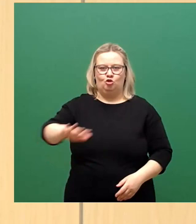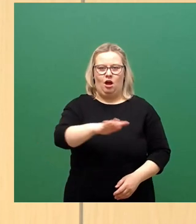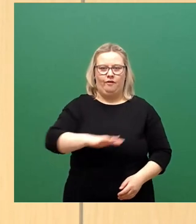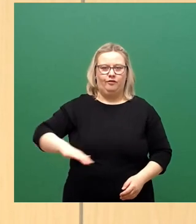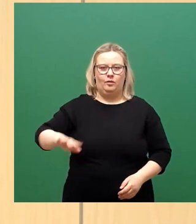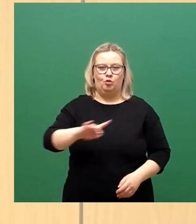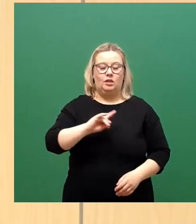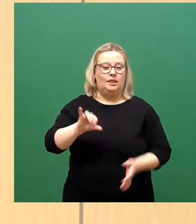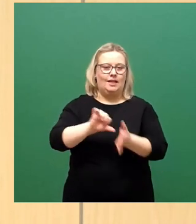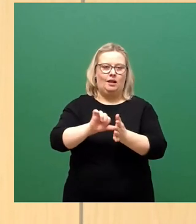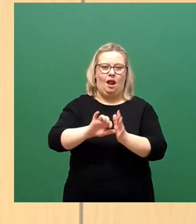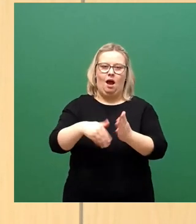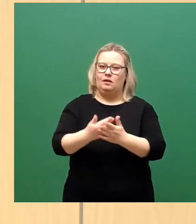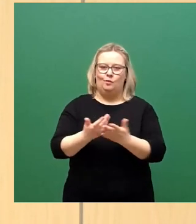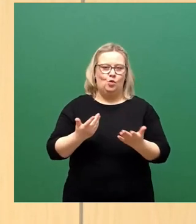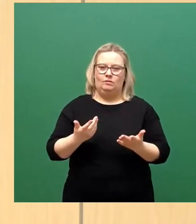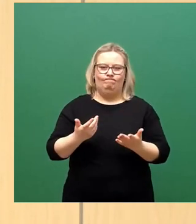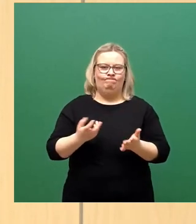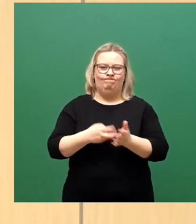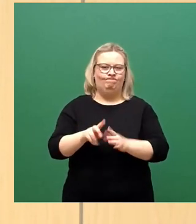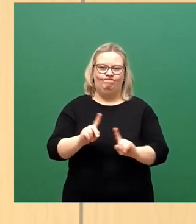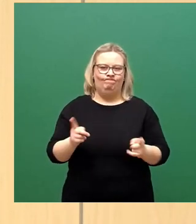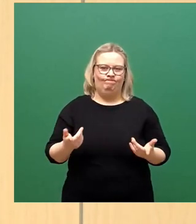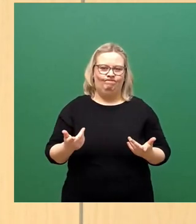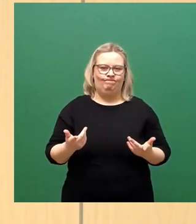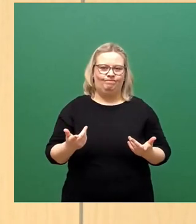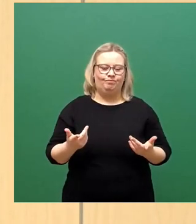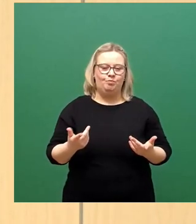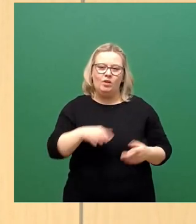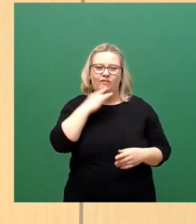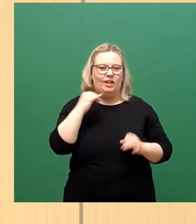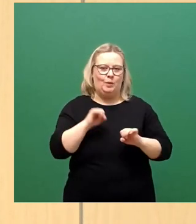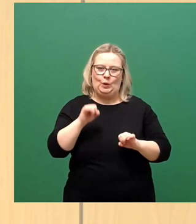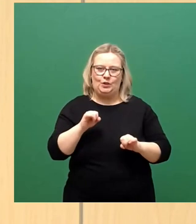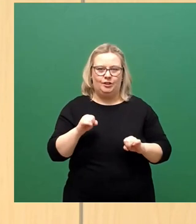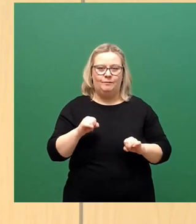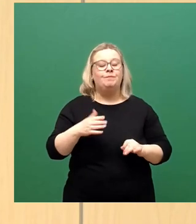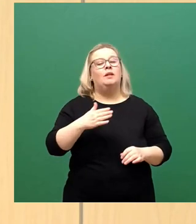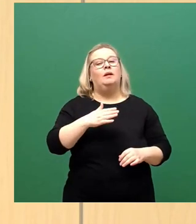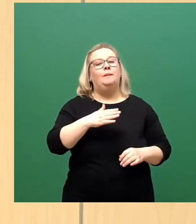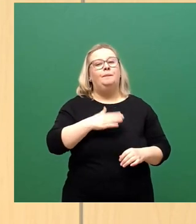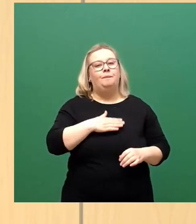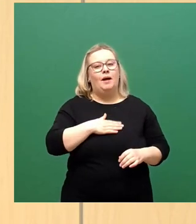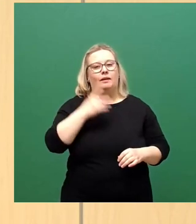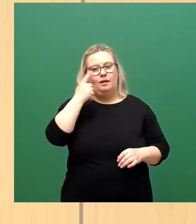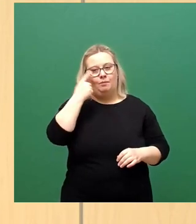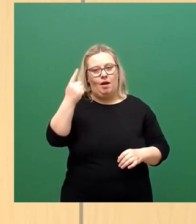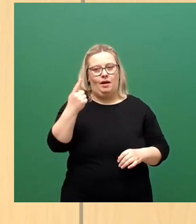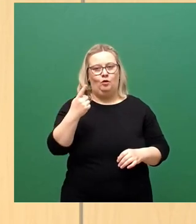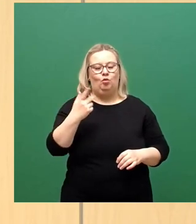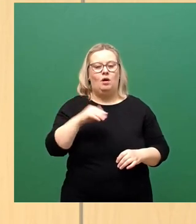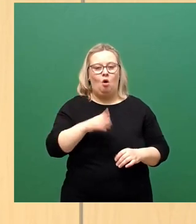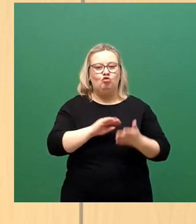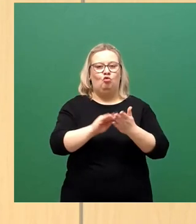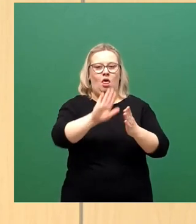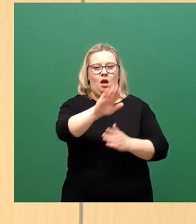Angeboten nicht einfach so heißbringend rübergehen kann. Aus meiner Sicht ist es auch die Aufgabe einer Schule und